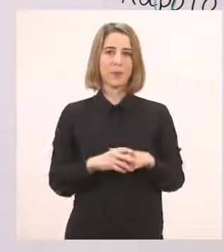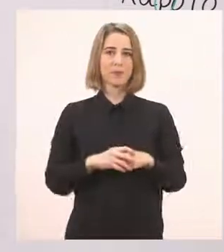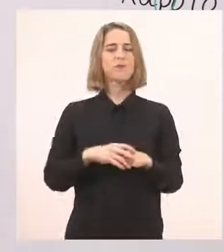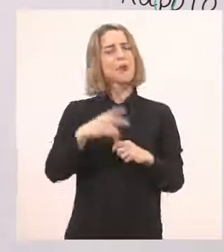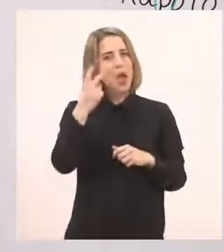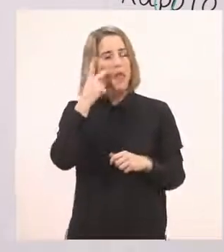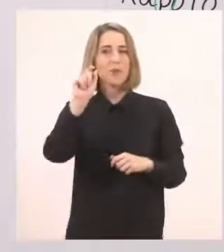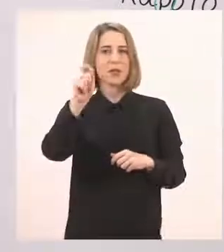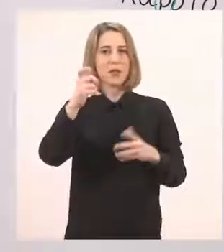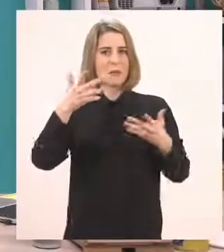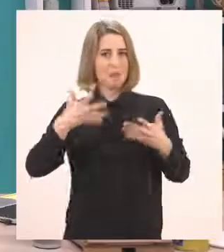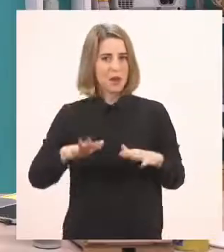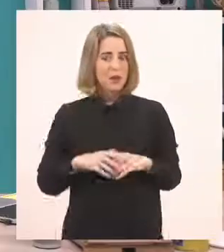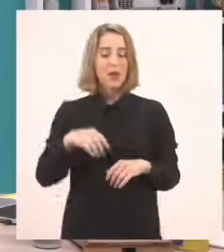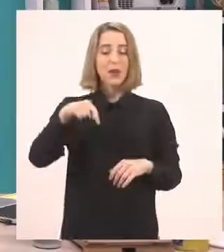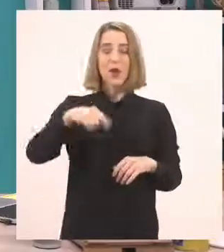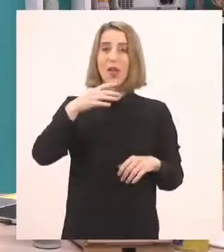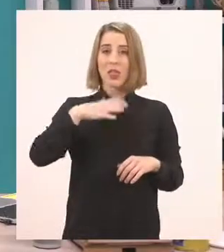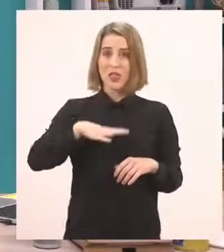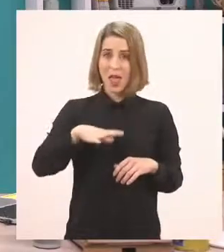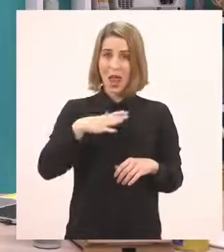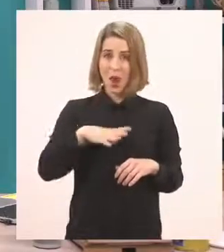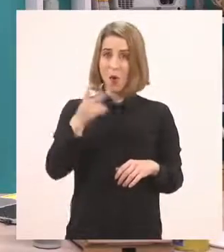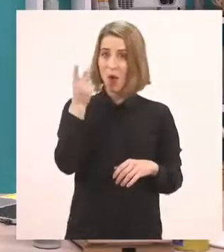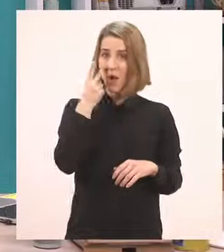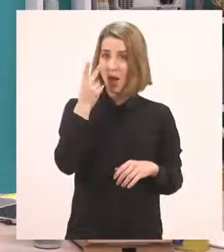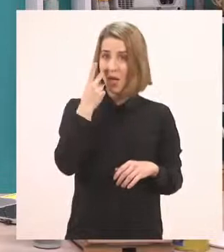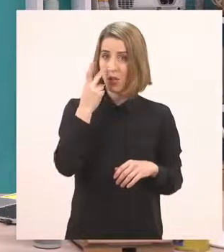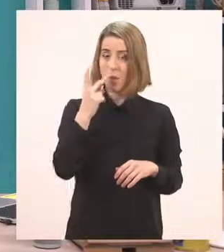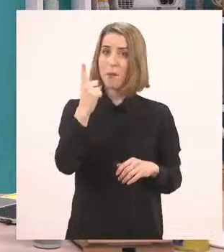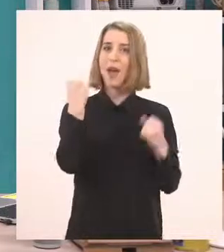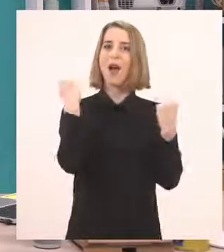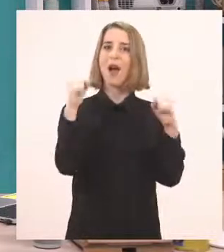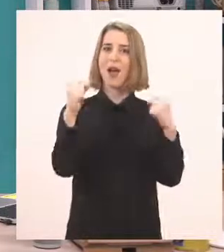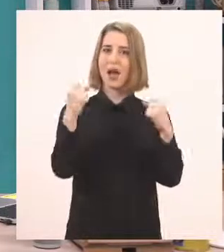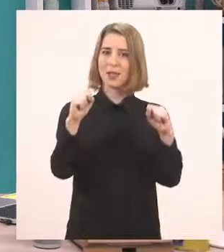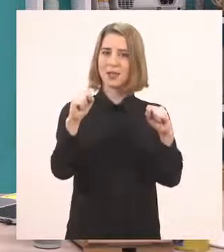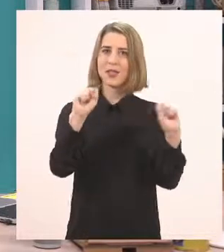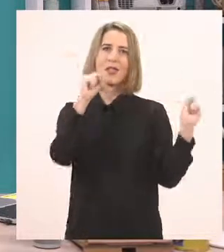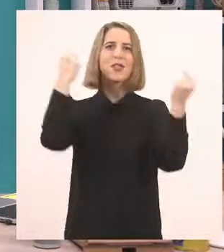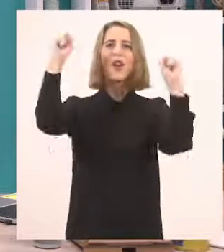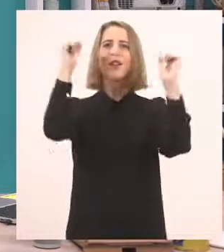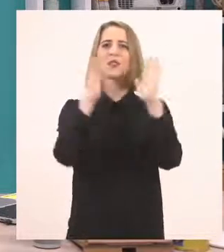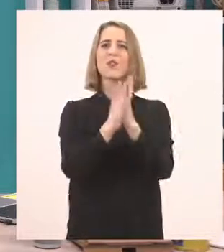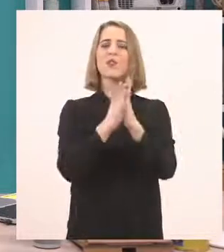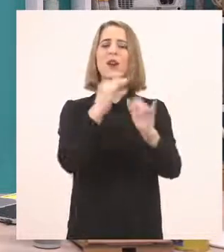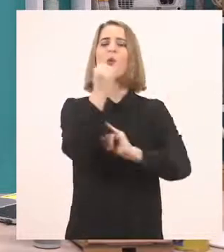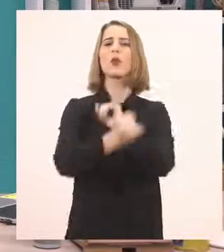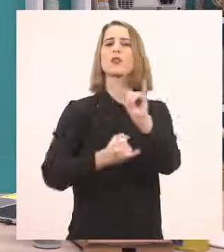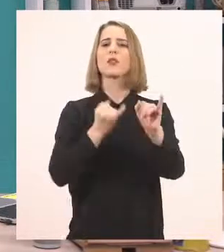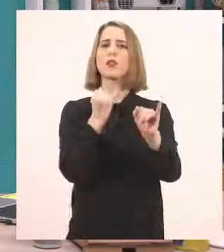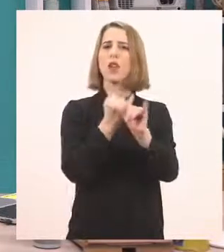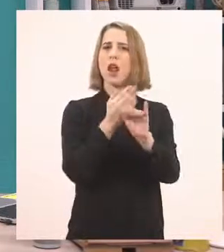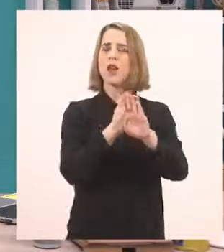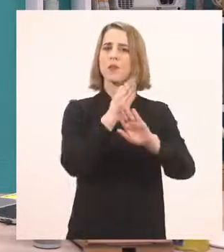είδαμε και τα σημαδάκια μας. Τώρα θέλω να πάμε και να δούμε μία άσκησούλα στο διαδραστικό βιβλίο. Το διαδραστικό